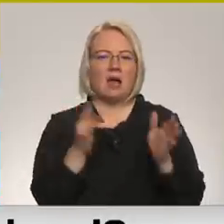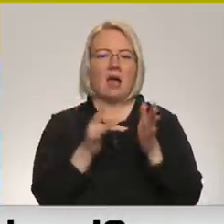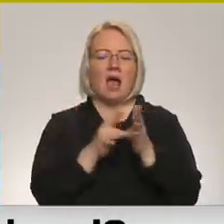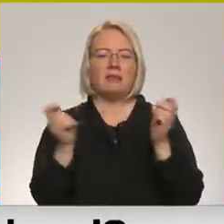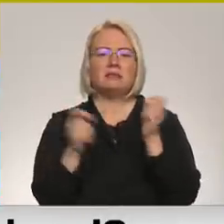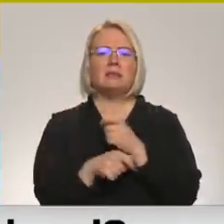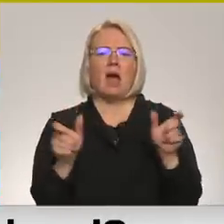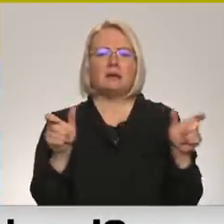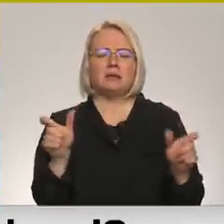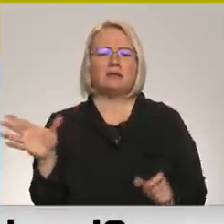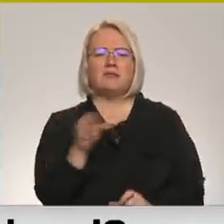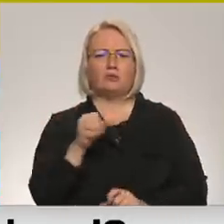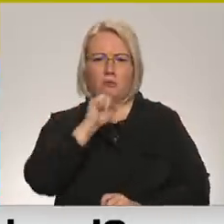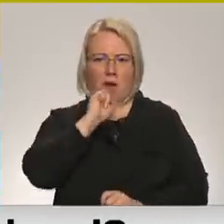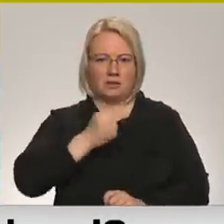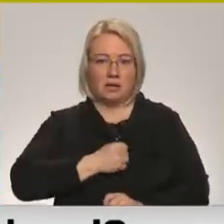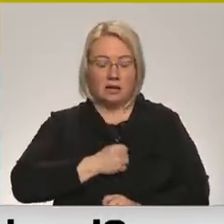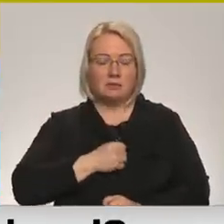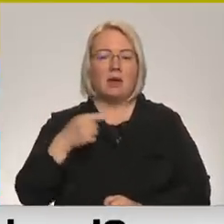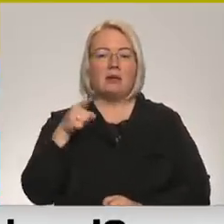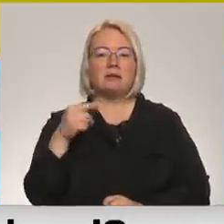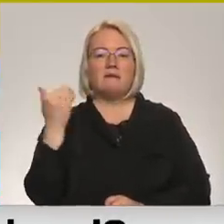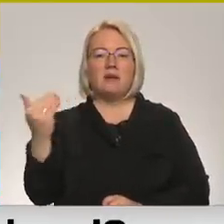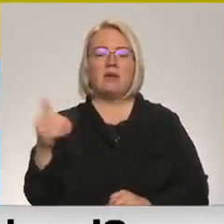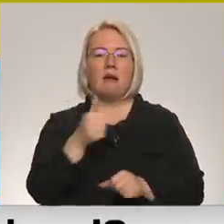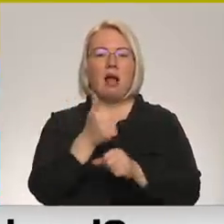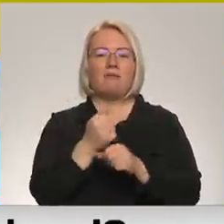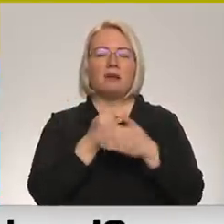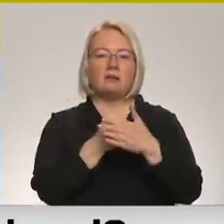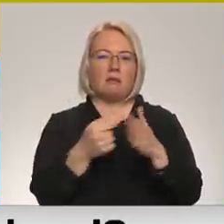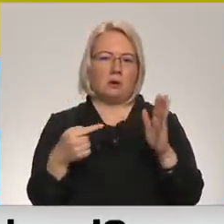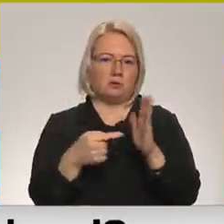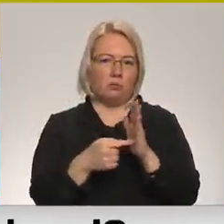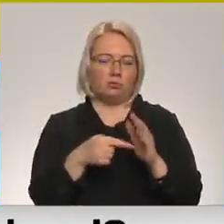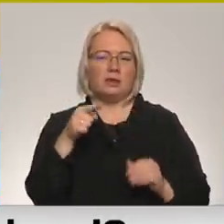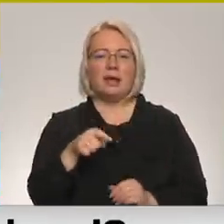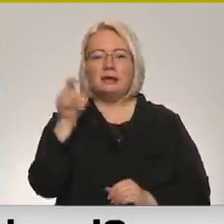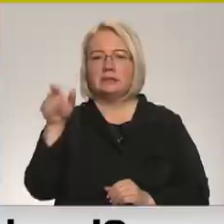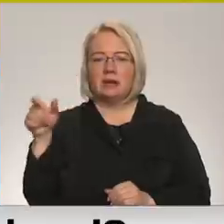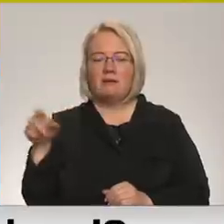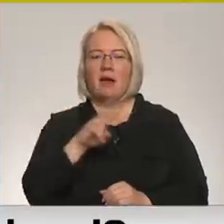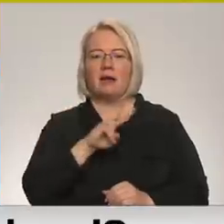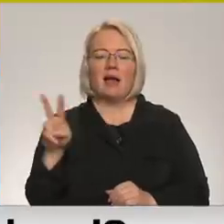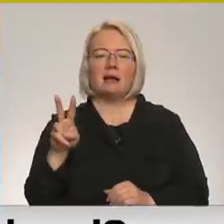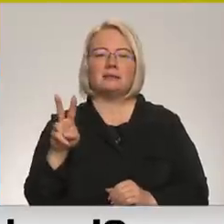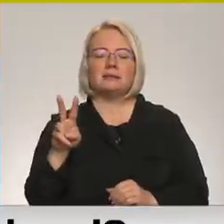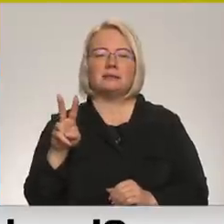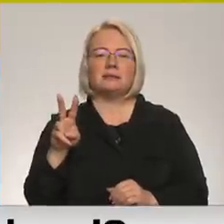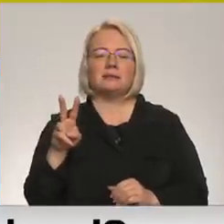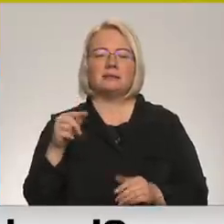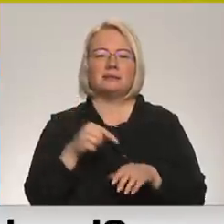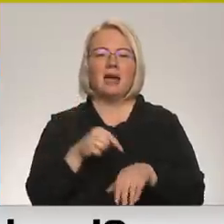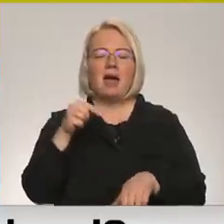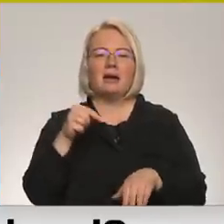visu pārcietīsim. Tieši tas ir viņa galvenais atbalsts punkts. Tie cilvēki, kuras skara sankcijas, tie ir globalizēt tie